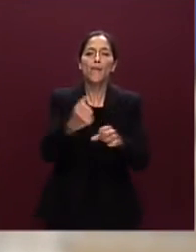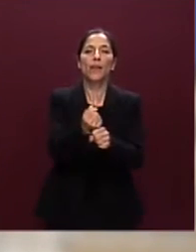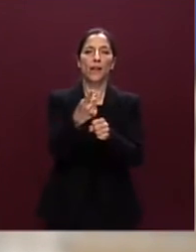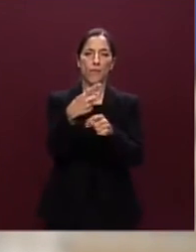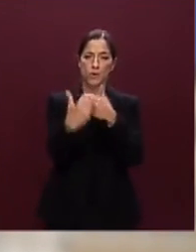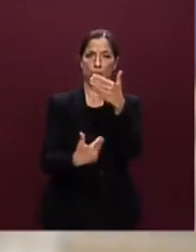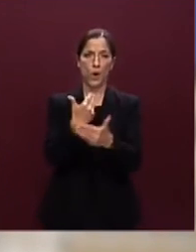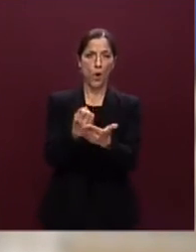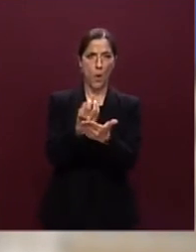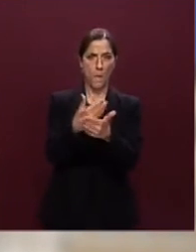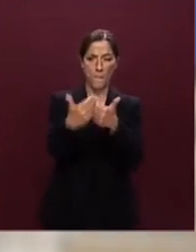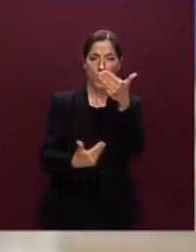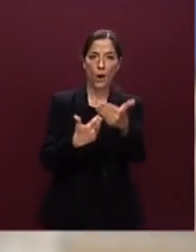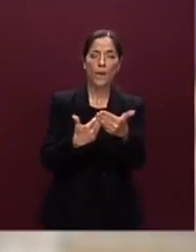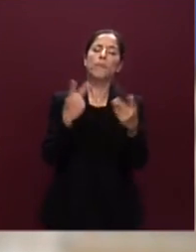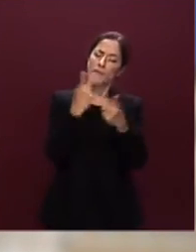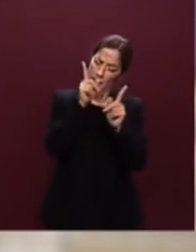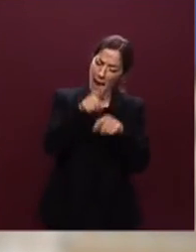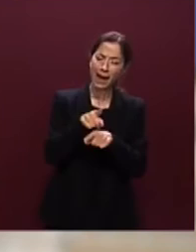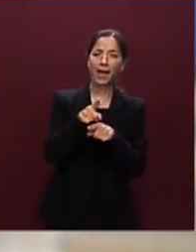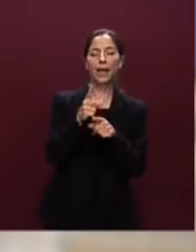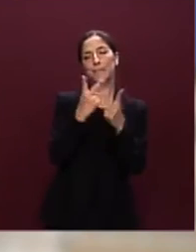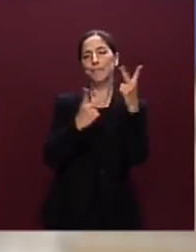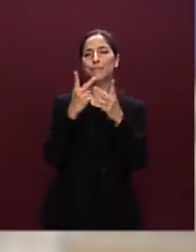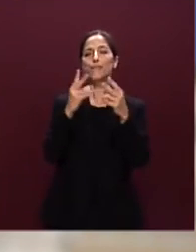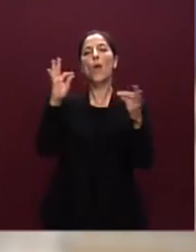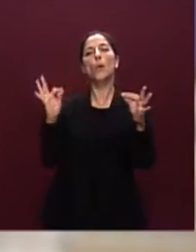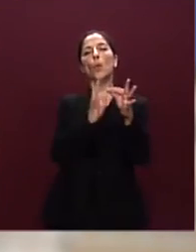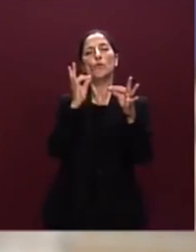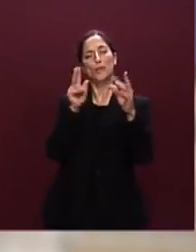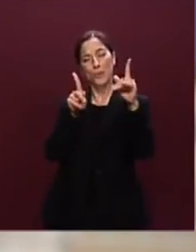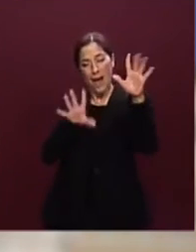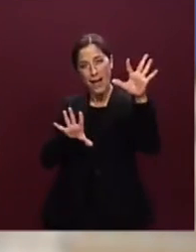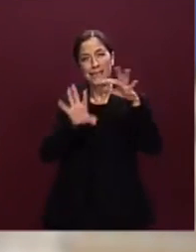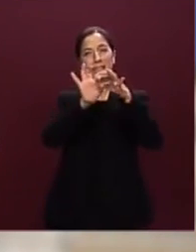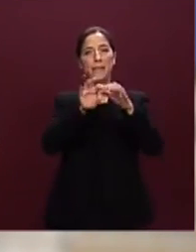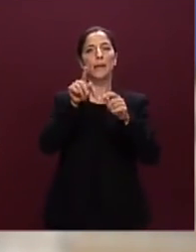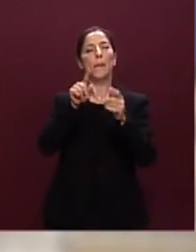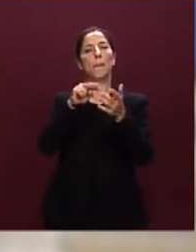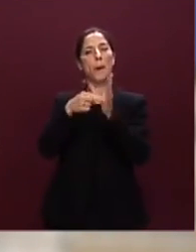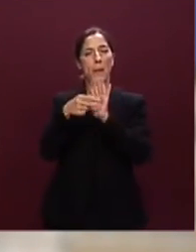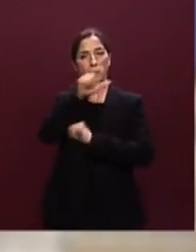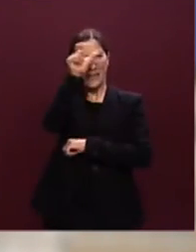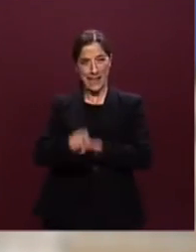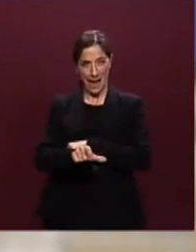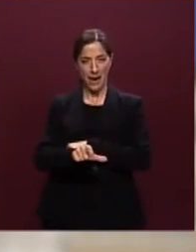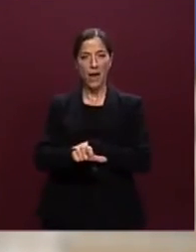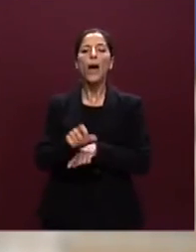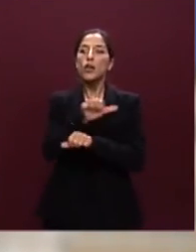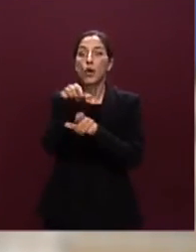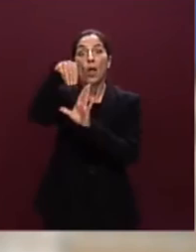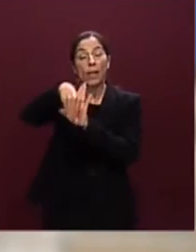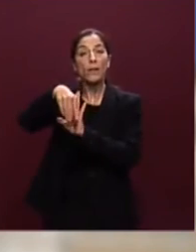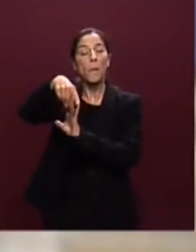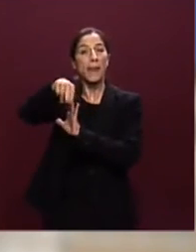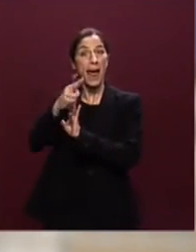delle due parti del Paese che è uno degli elementi fondamentali non solamente all'interno delle previsioni del piano nazionale di ripesa di resilienza